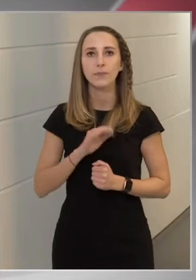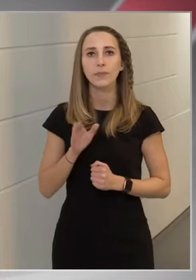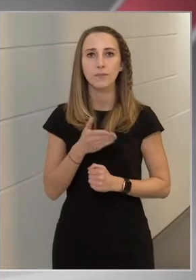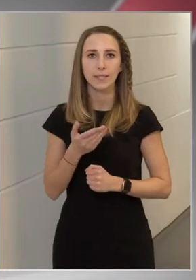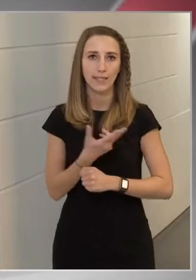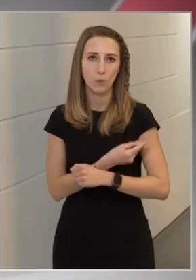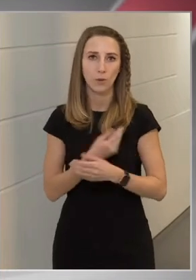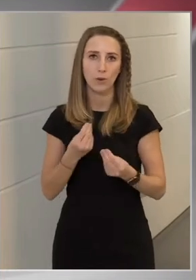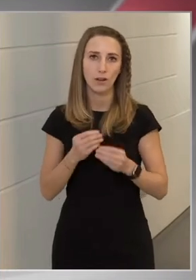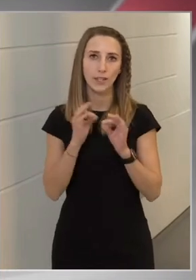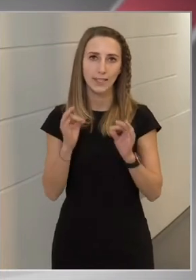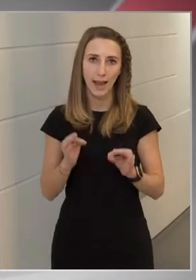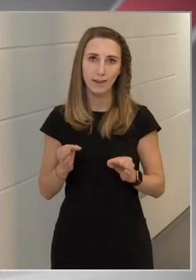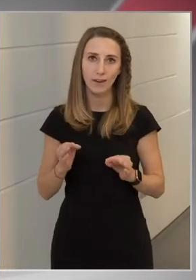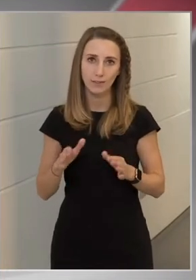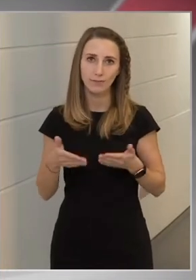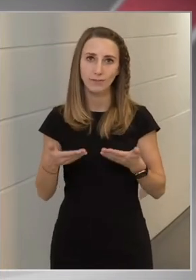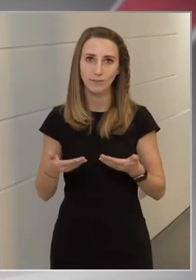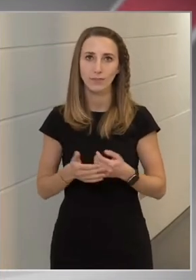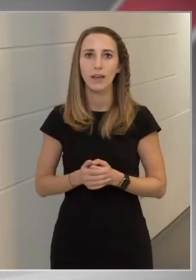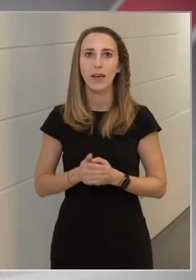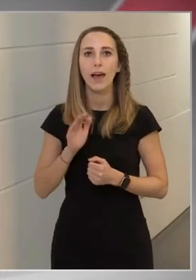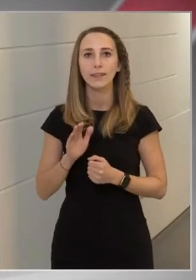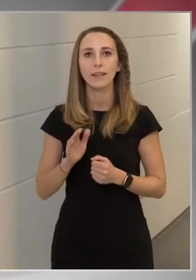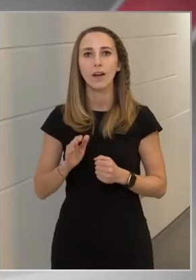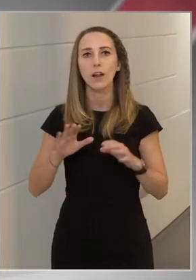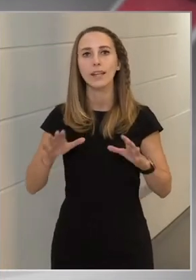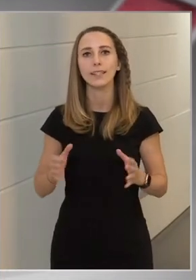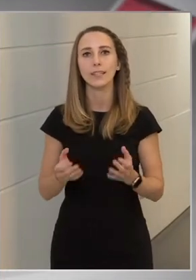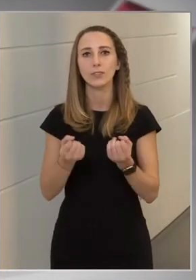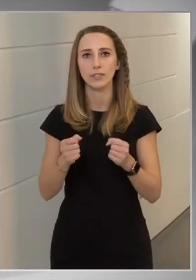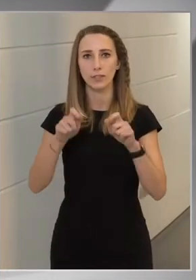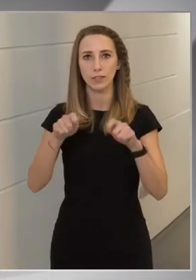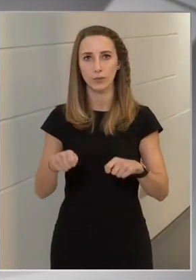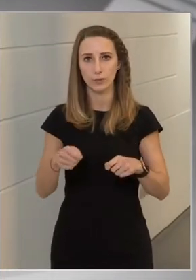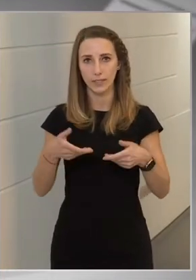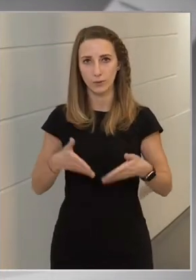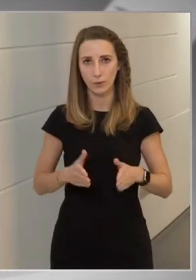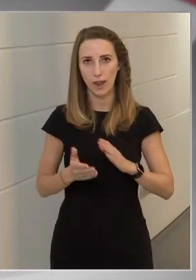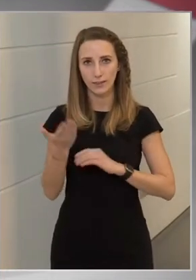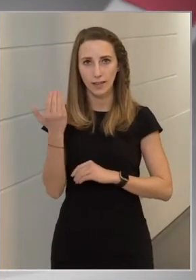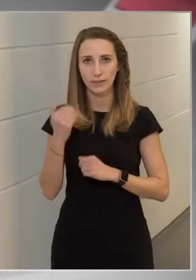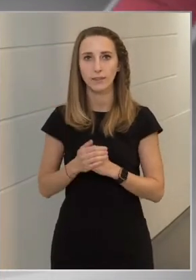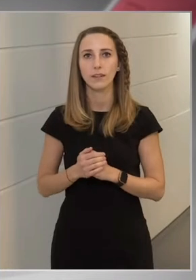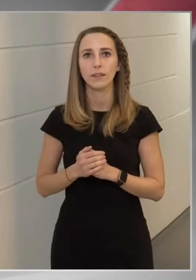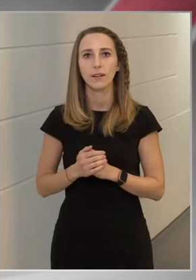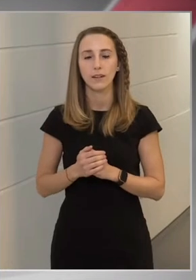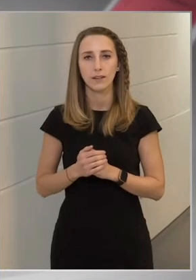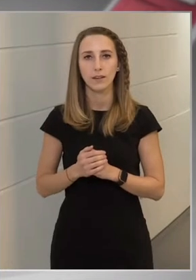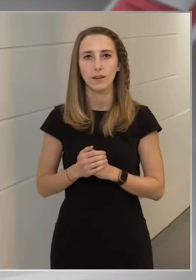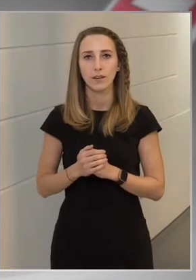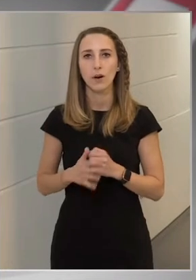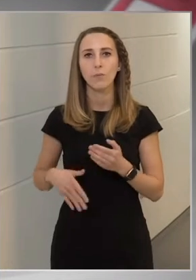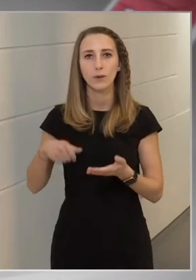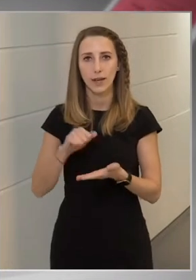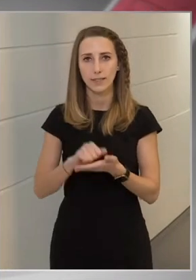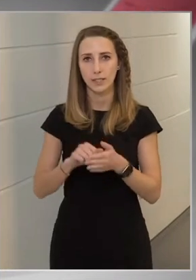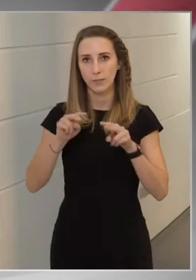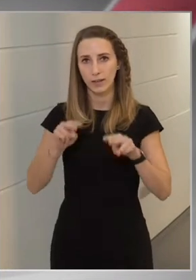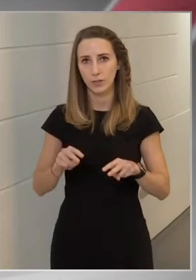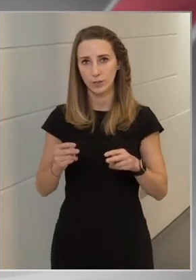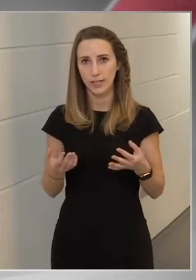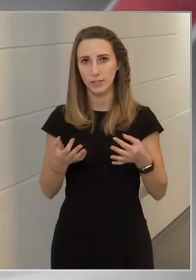és ennek a létesítéséről töntés született, és a beruházás megvalósítással